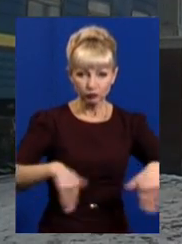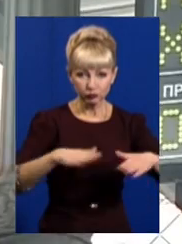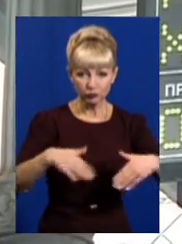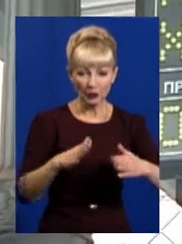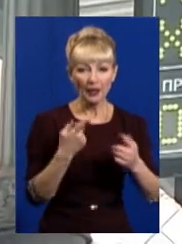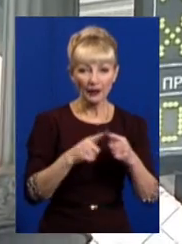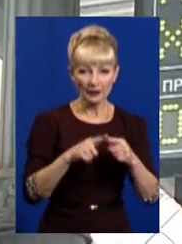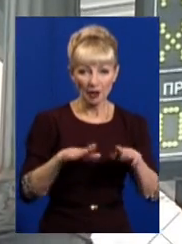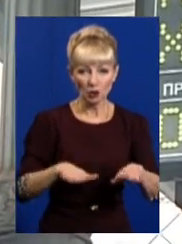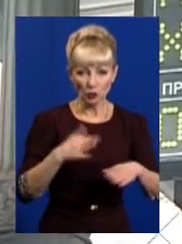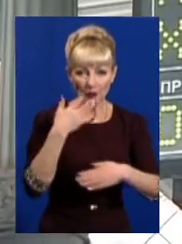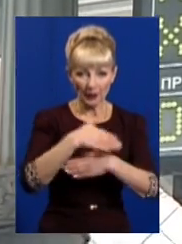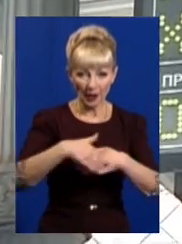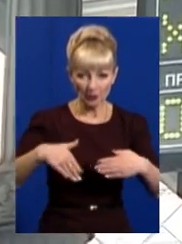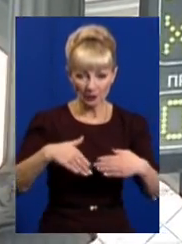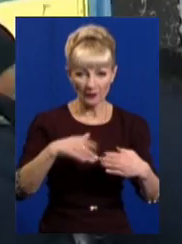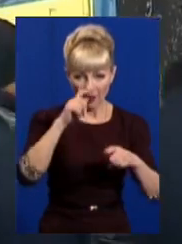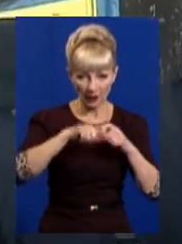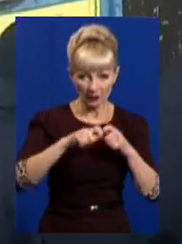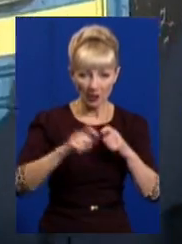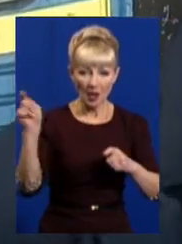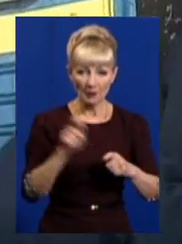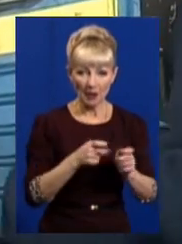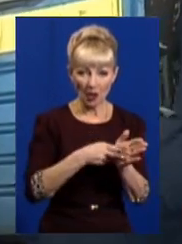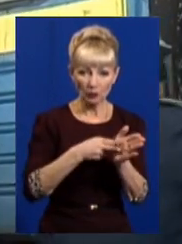прикордонного контролю. Сюди прибув потяг із Москви.